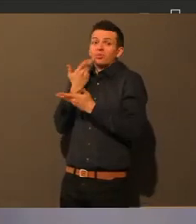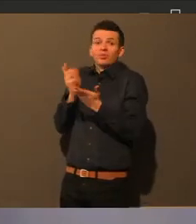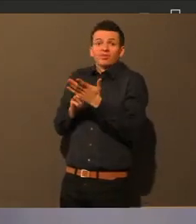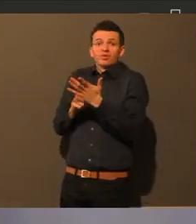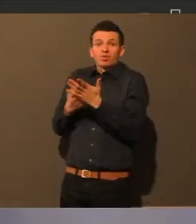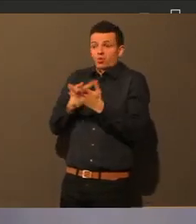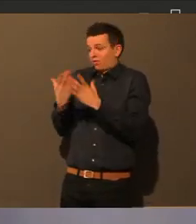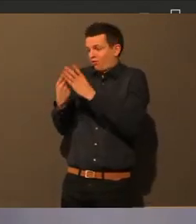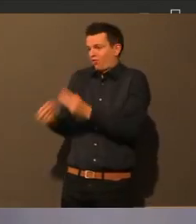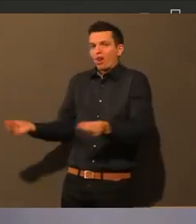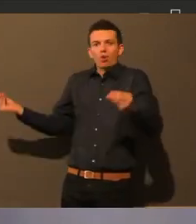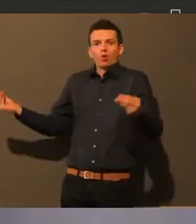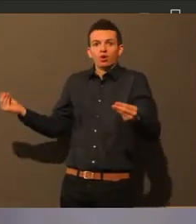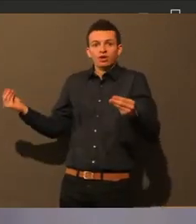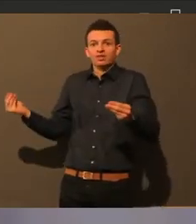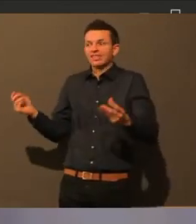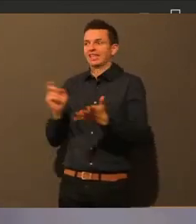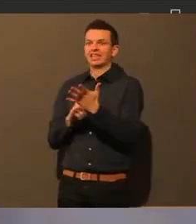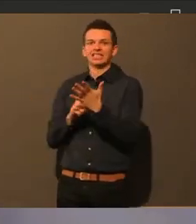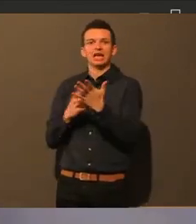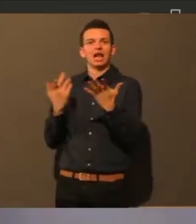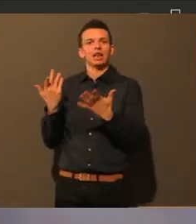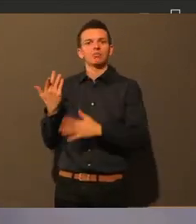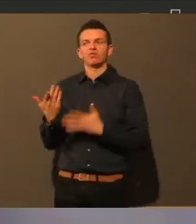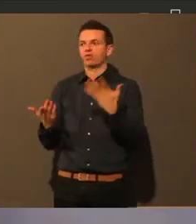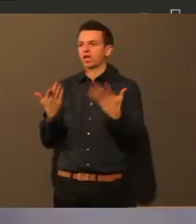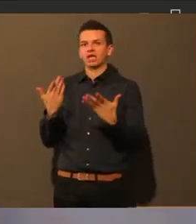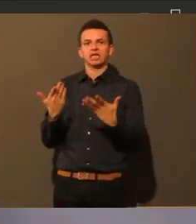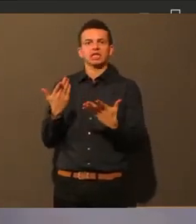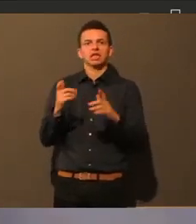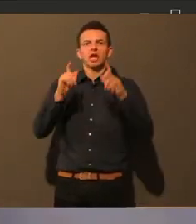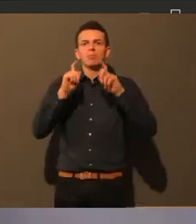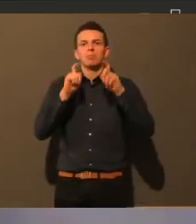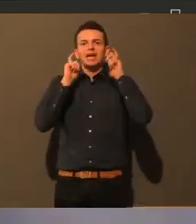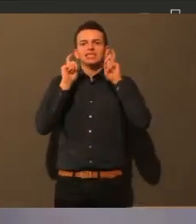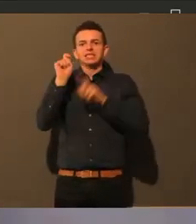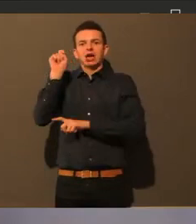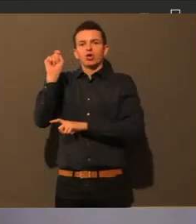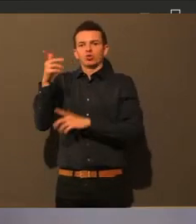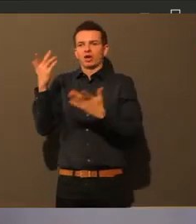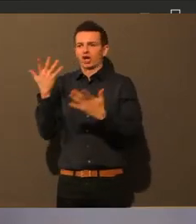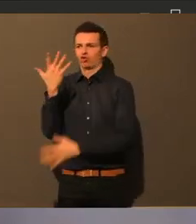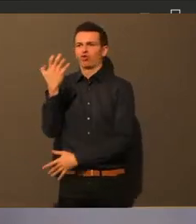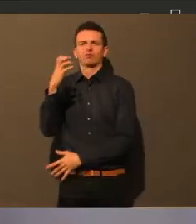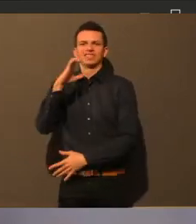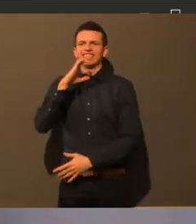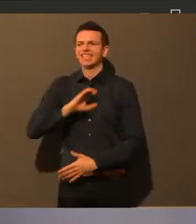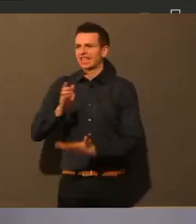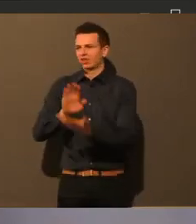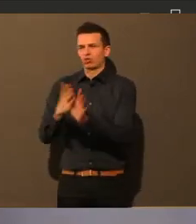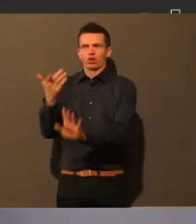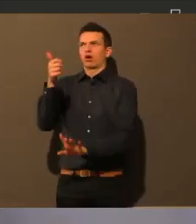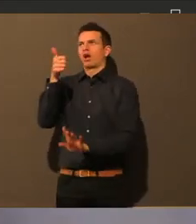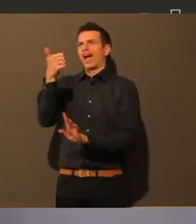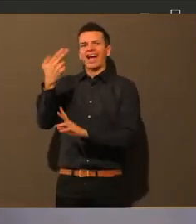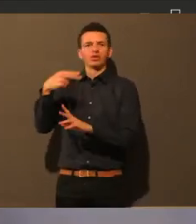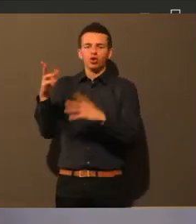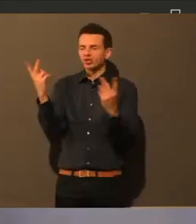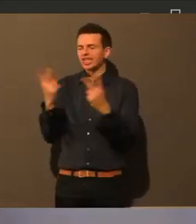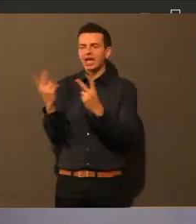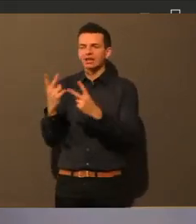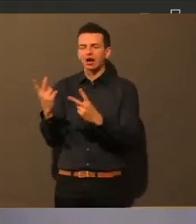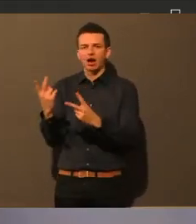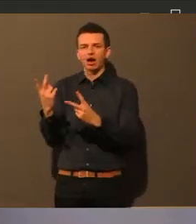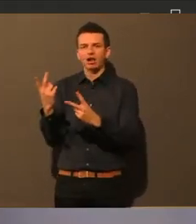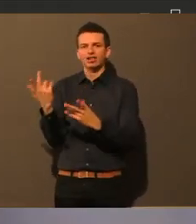Maskenautomaten aufstellt für 50 Cent, kann ich mir dann unter, ich weiß ja dann auch nicht, ob man die mit der Pinzette rausholen muss und so.